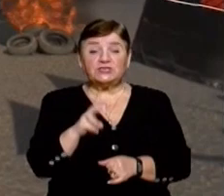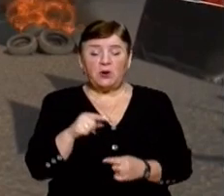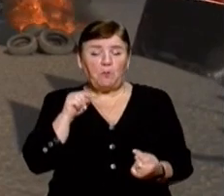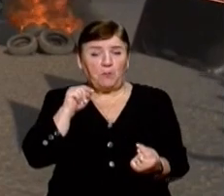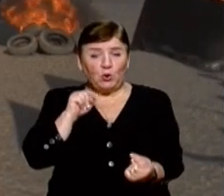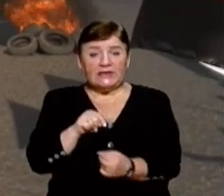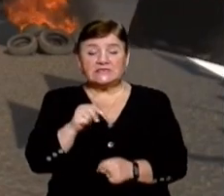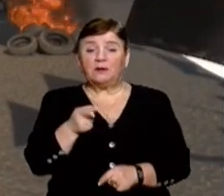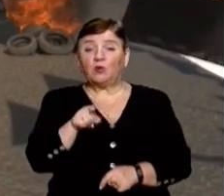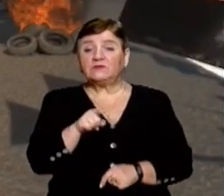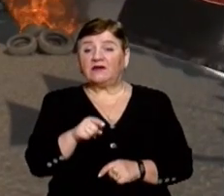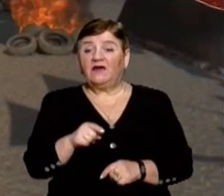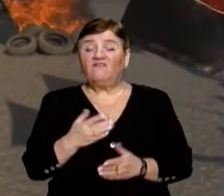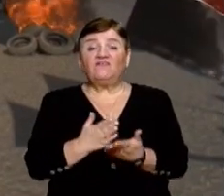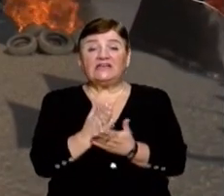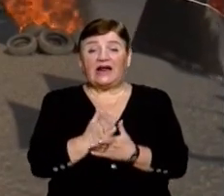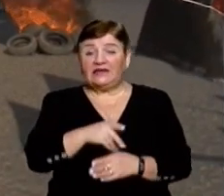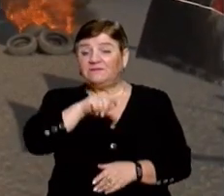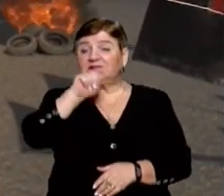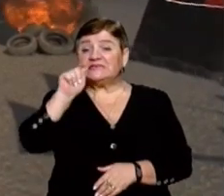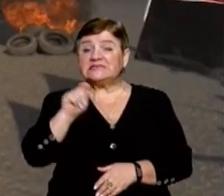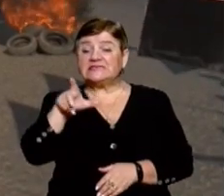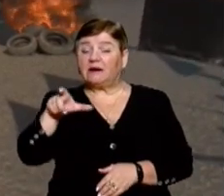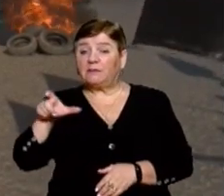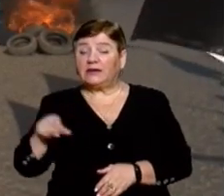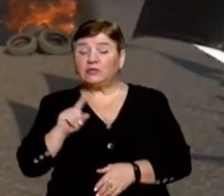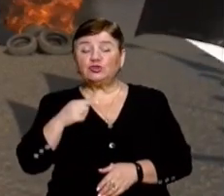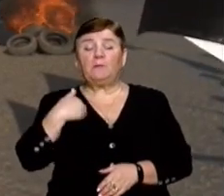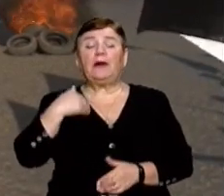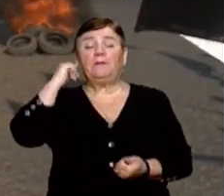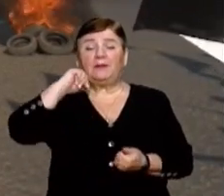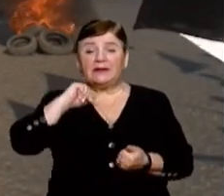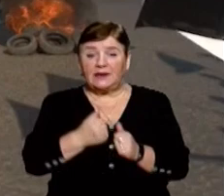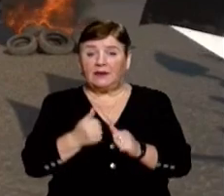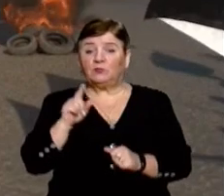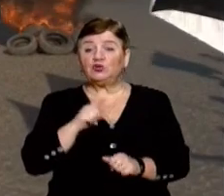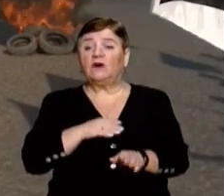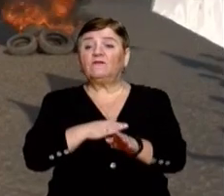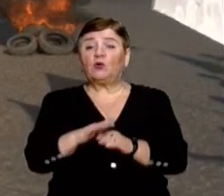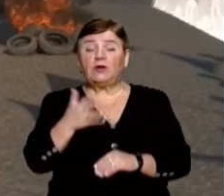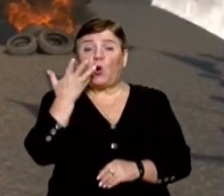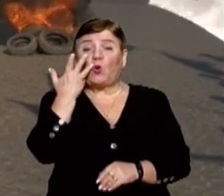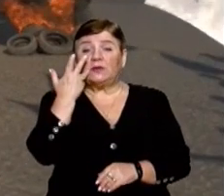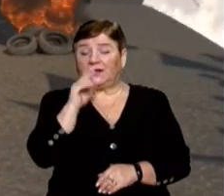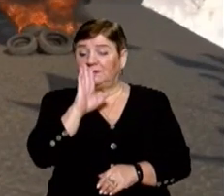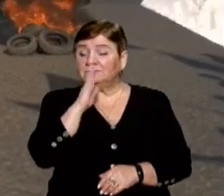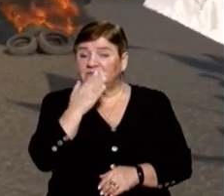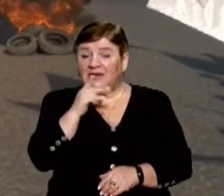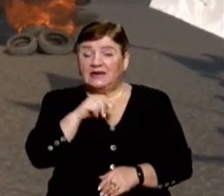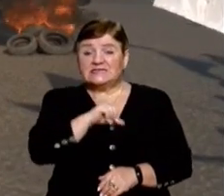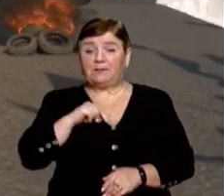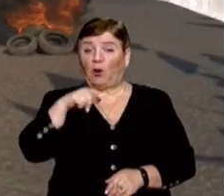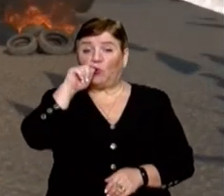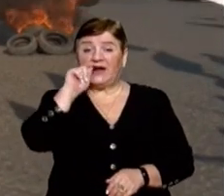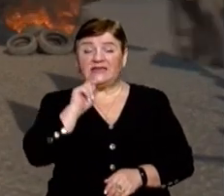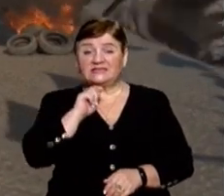протесту від ветеранів Закарпаття, від патріотів Закарпаття про те, що ми пам'ятаємо, як закінчив Януковий 14-му році, коли він зрадив інтереси саме українців.